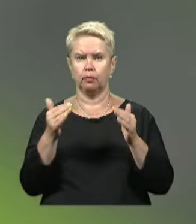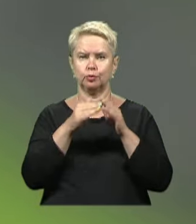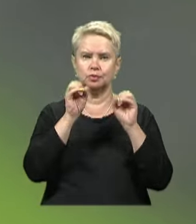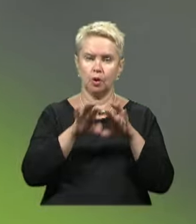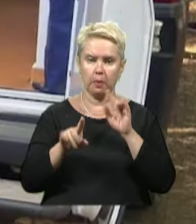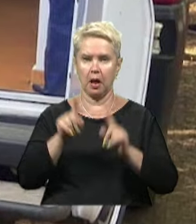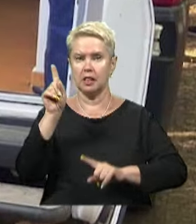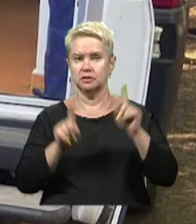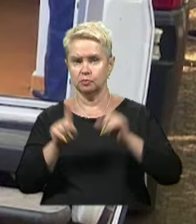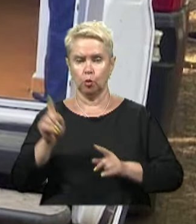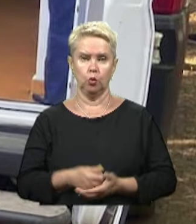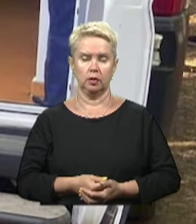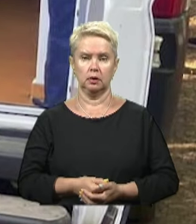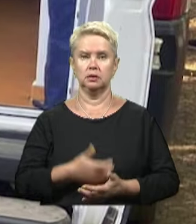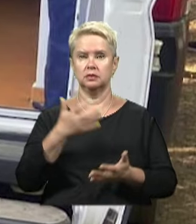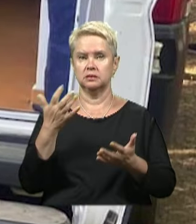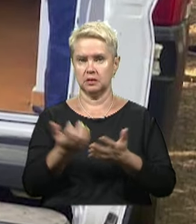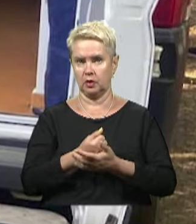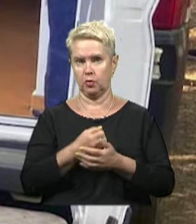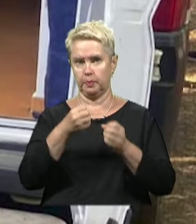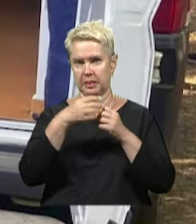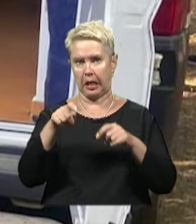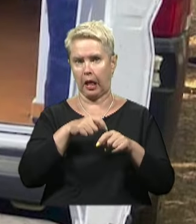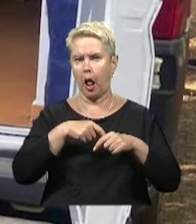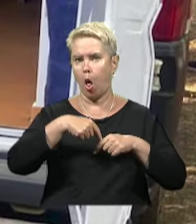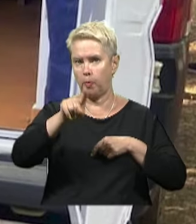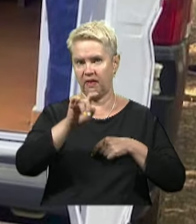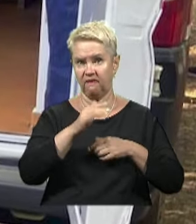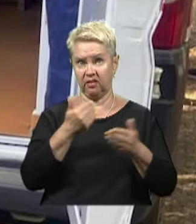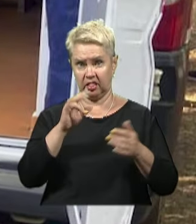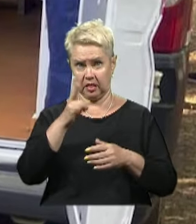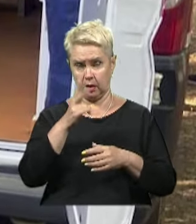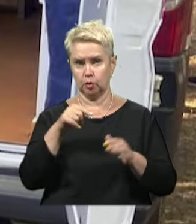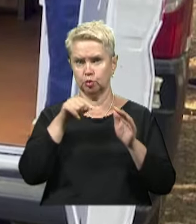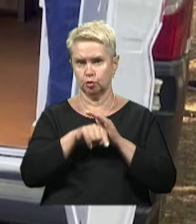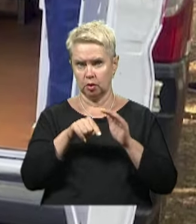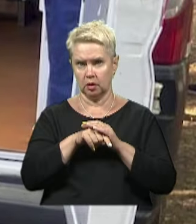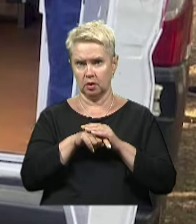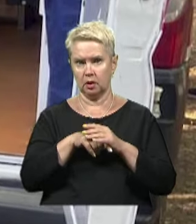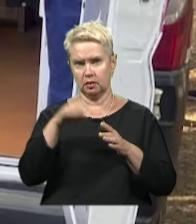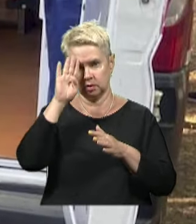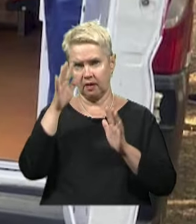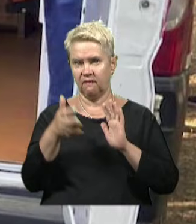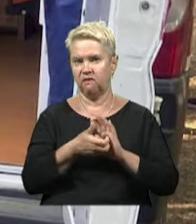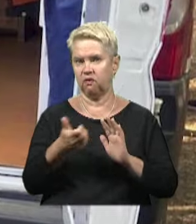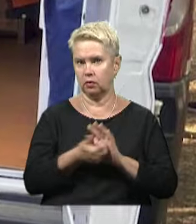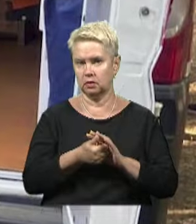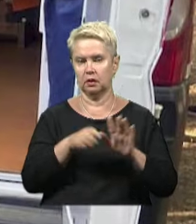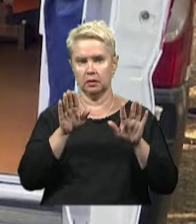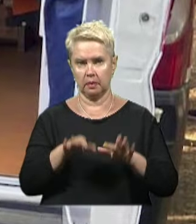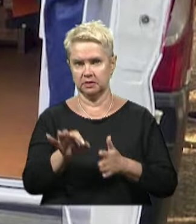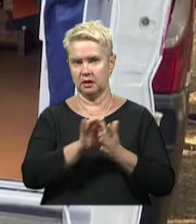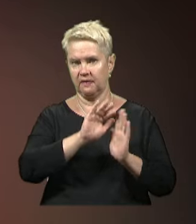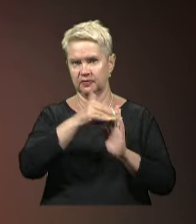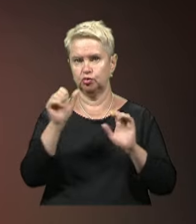будівлі та лісосмуги. Знайду виявили в 15 кілометрах від Нікополя з ознаками зневоднення. На місце